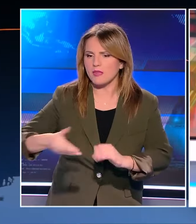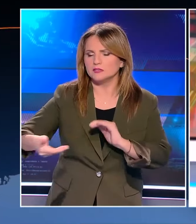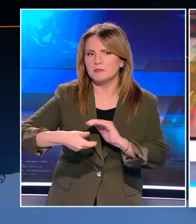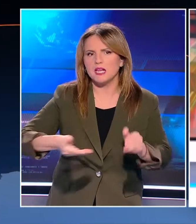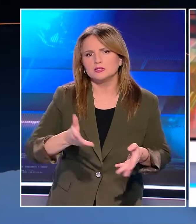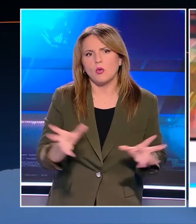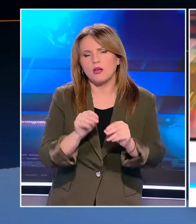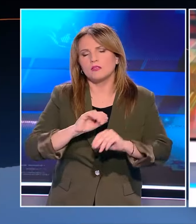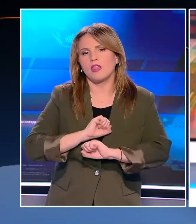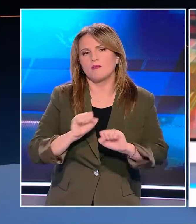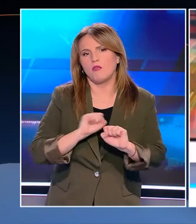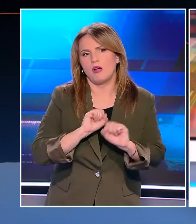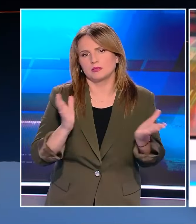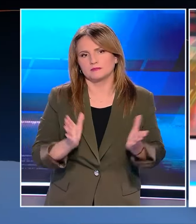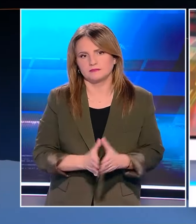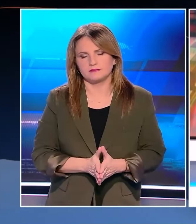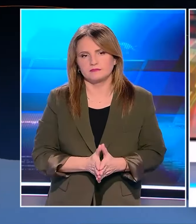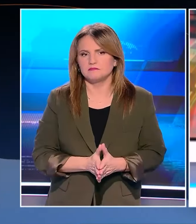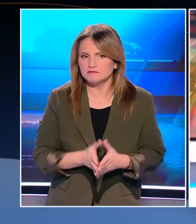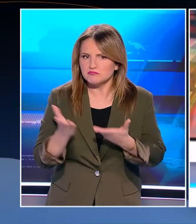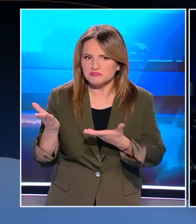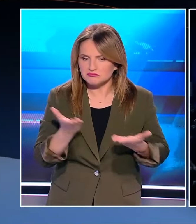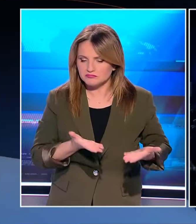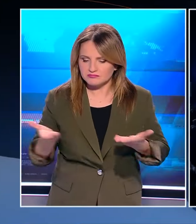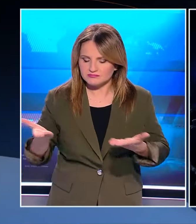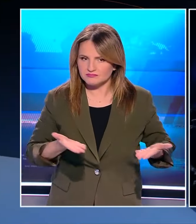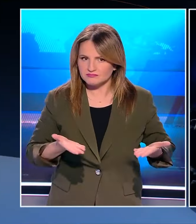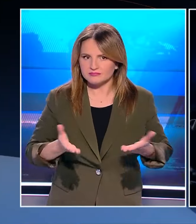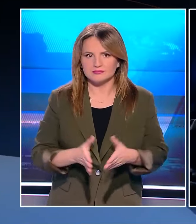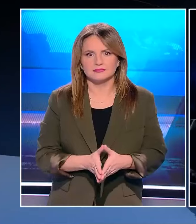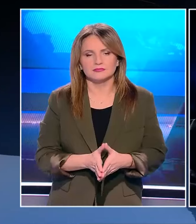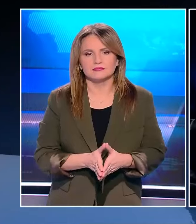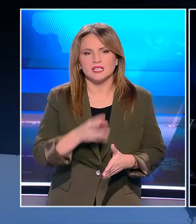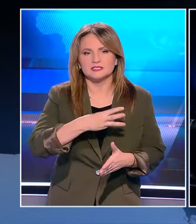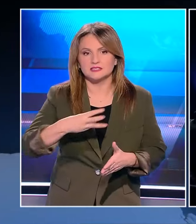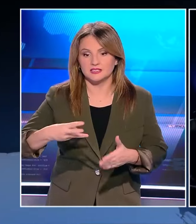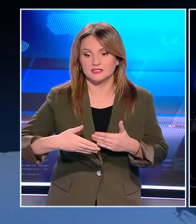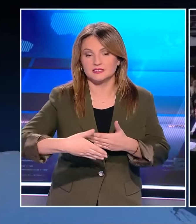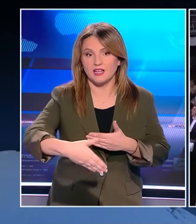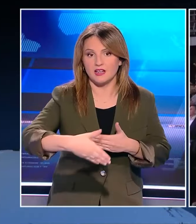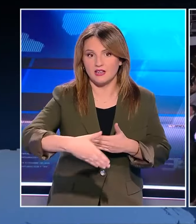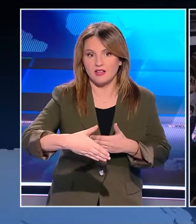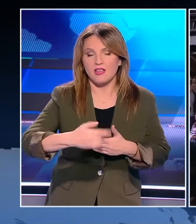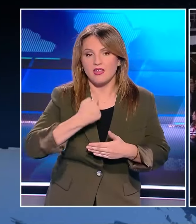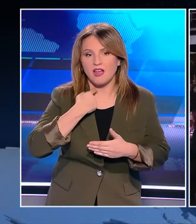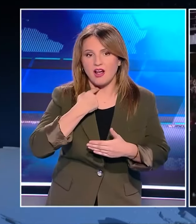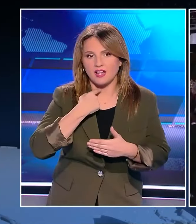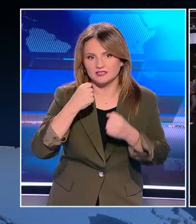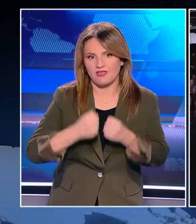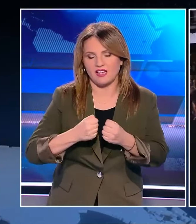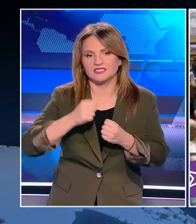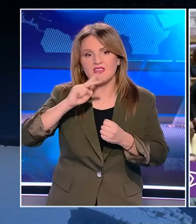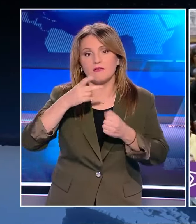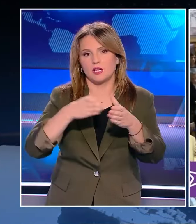Δεν χρειάζεται να με φωτογραφίζει Χίλιον καλώς να ορίσει Την ίδια ώρα ο ΣΥΡΙΖΑ βρίσκεται μια ανάσα από την απώλεια της θέσης της αξιωματικής